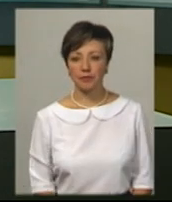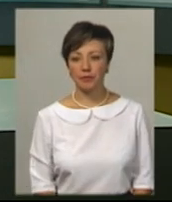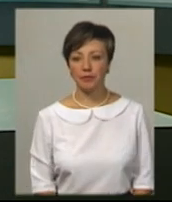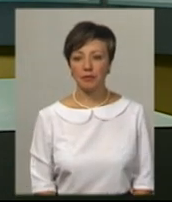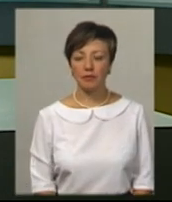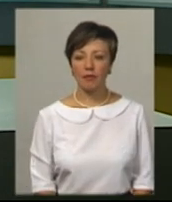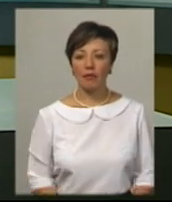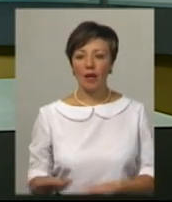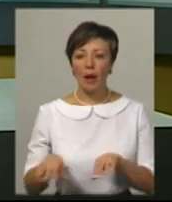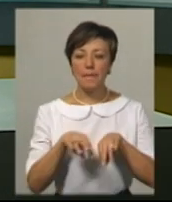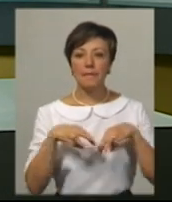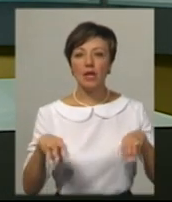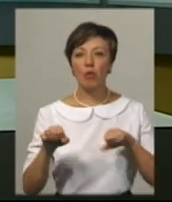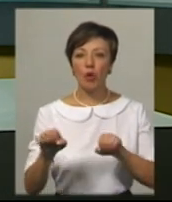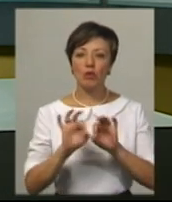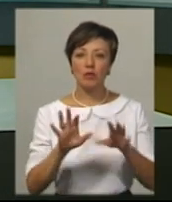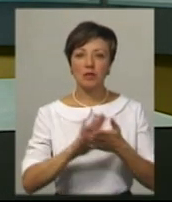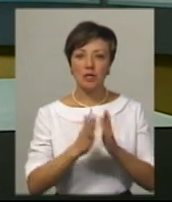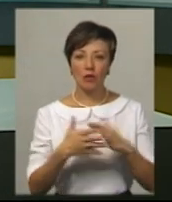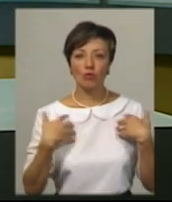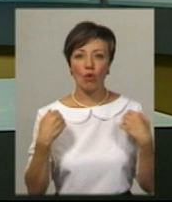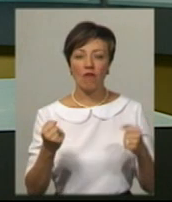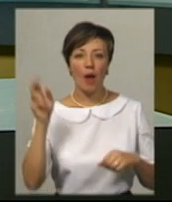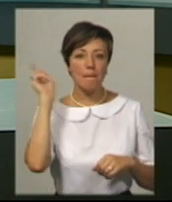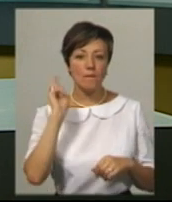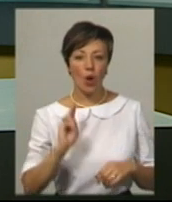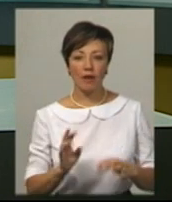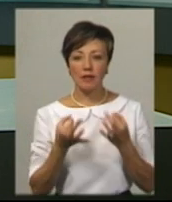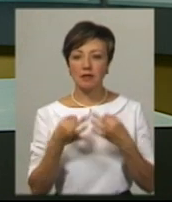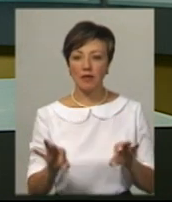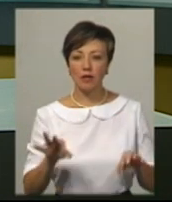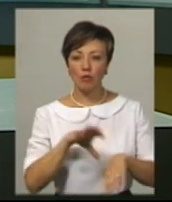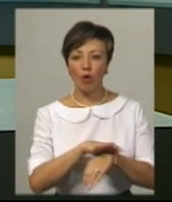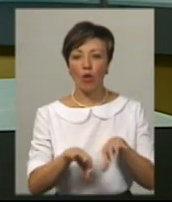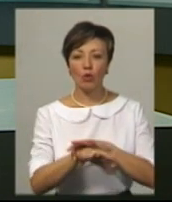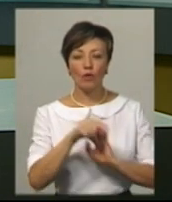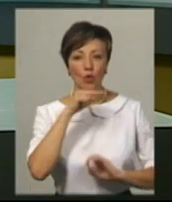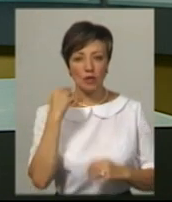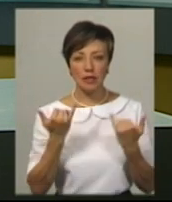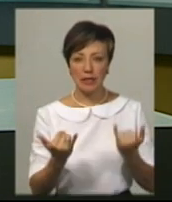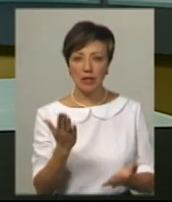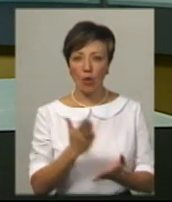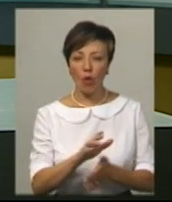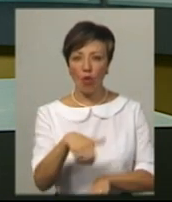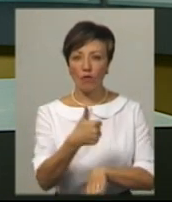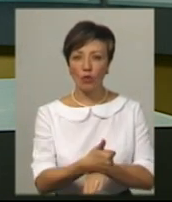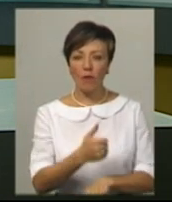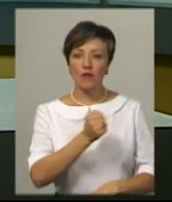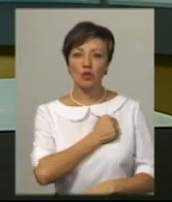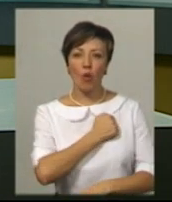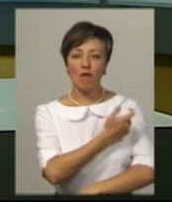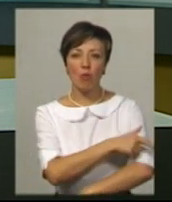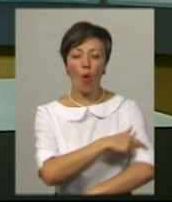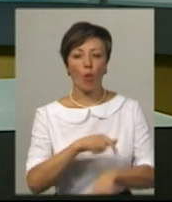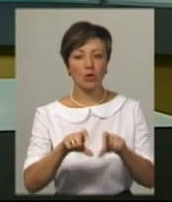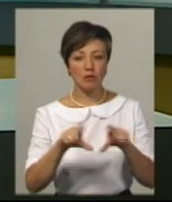У Міноборони розповіли про стан здоров'я моряків, звільнених з полону в Росії. Нині вони знаходяться у головному військовому клінічному